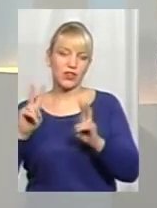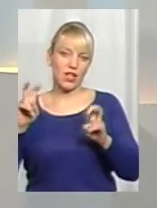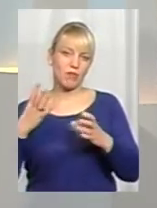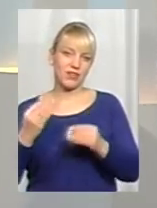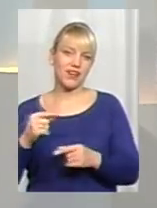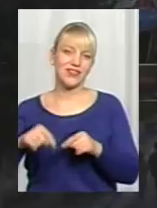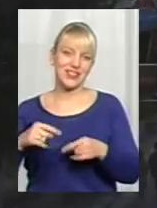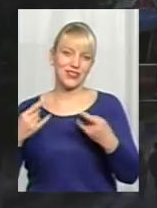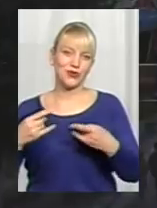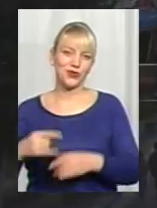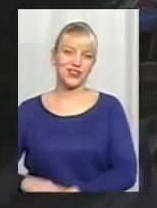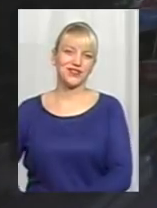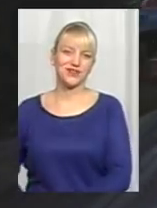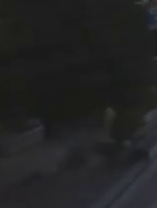студії.